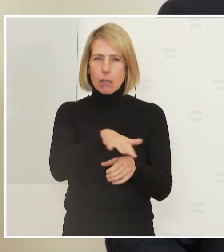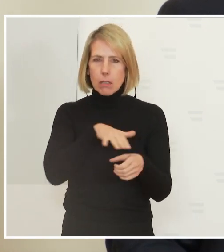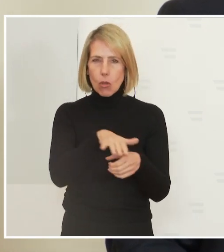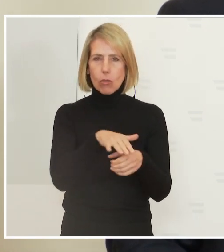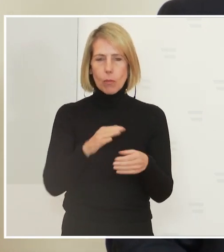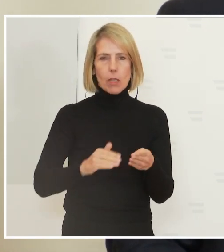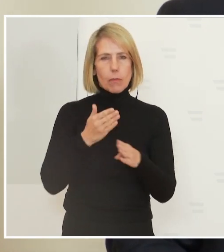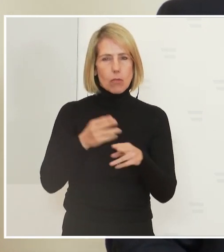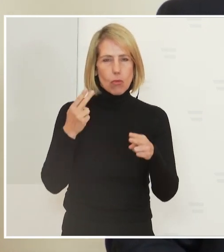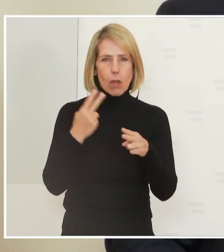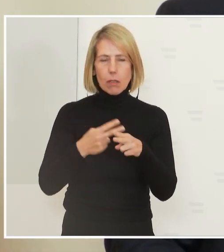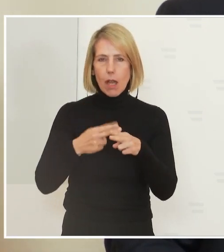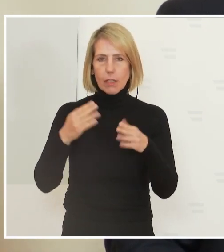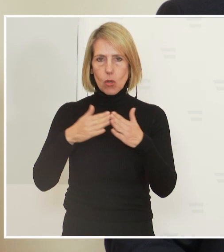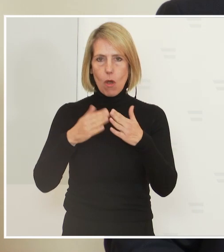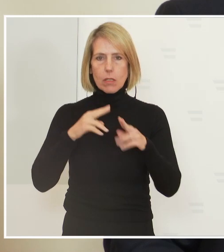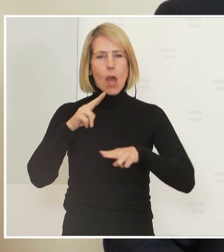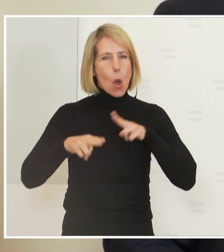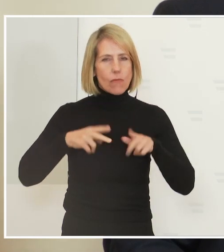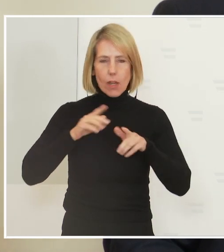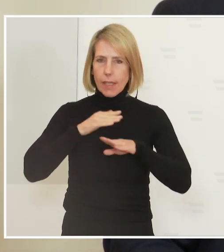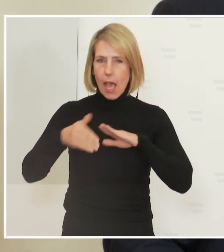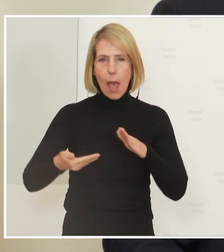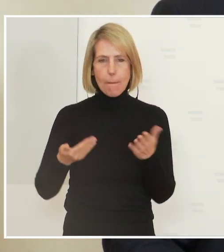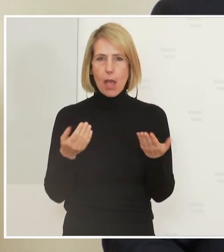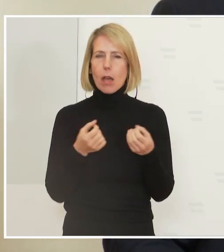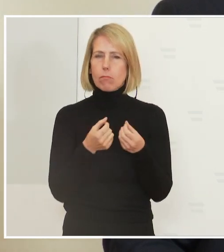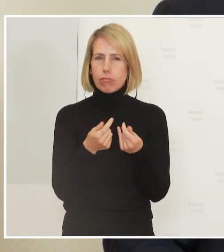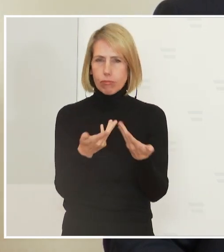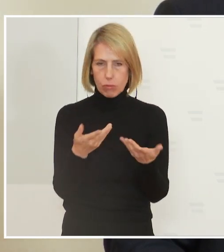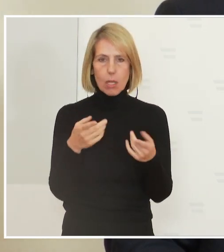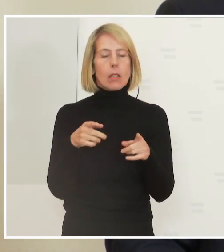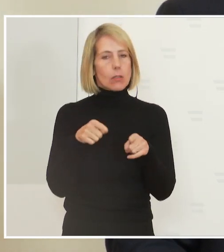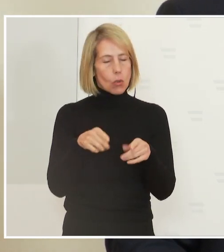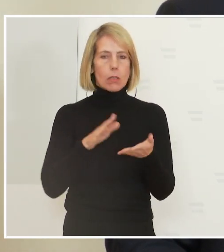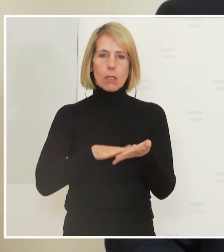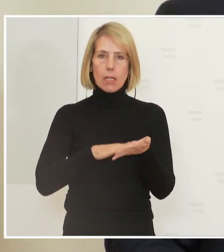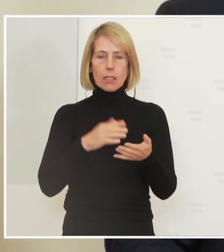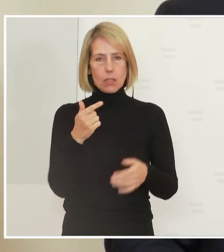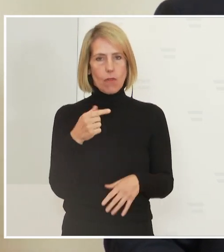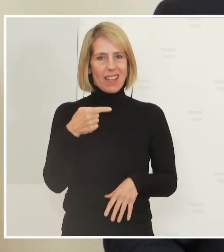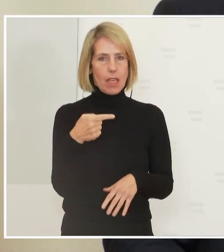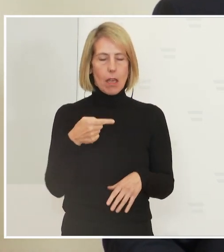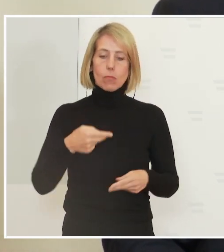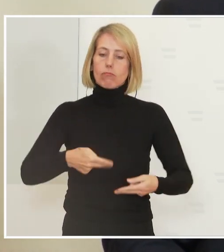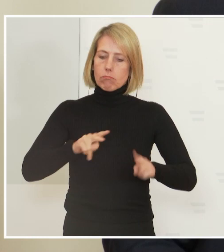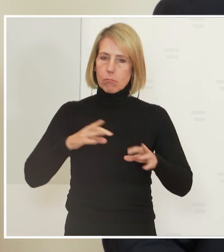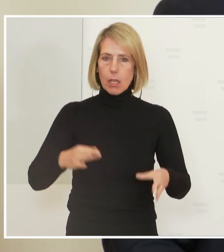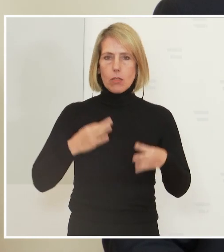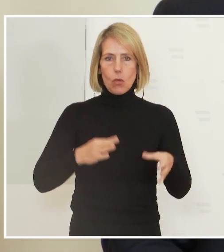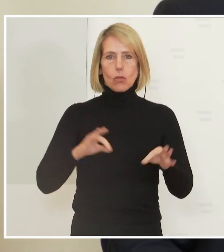in Krankenhäusern, Alten- und Pflegeheimen. Ab da gilt 2G, das heißt genesen oder geimpft.